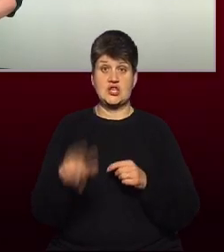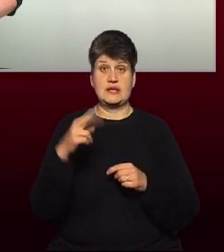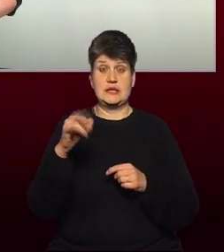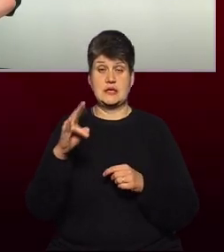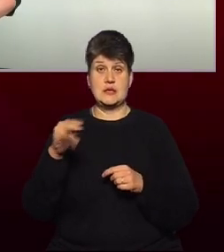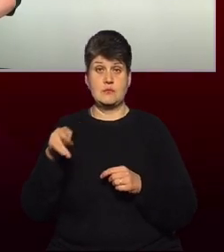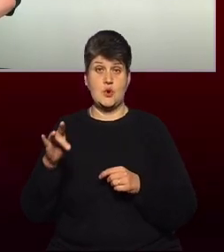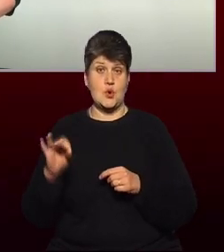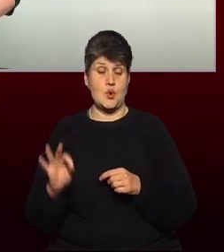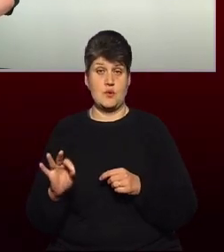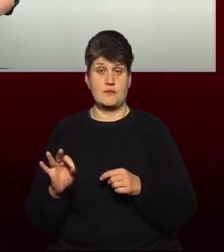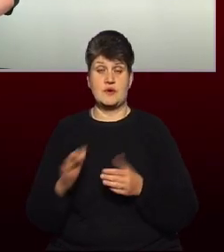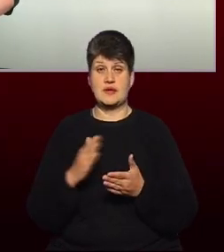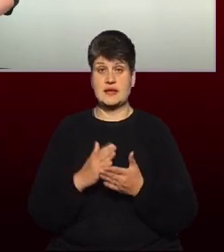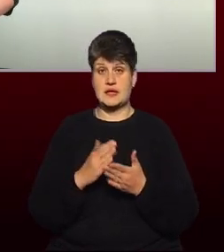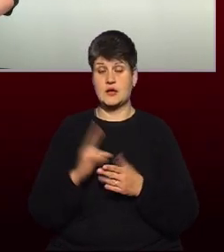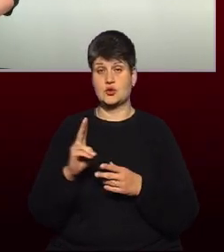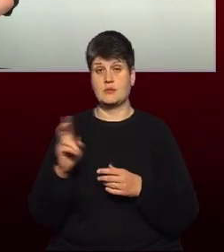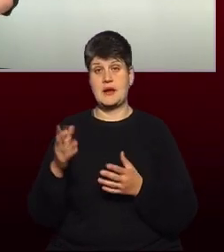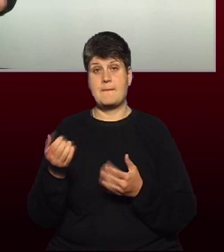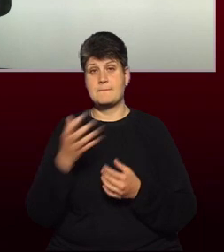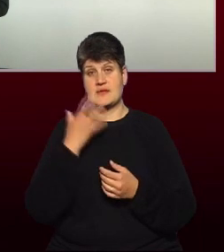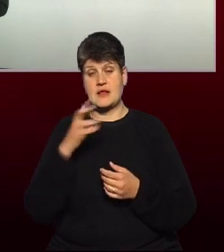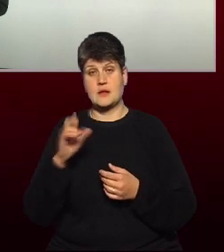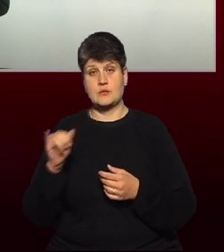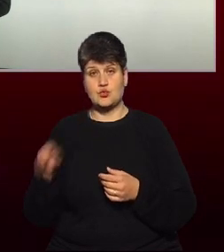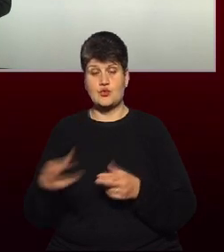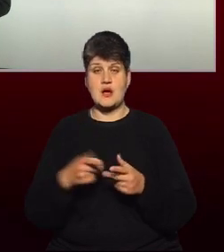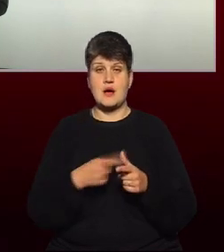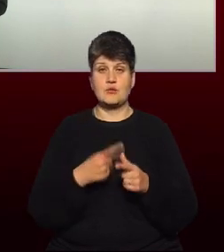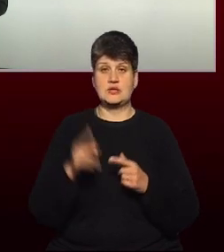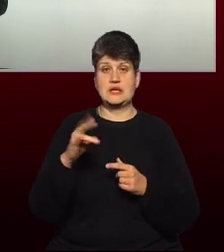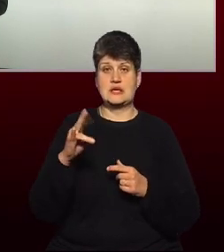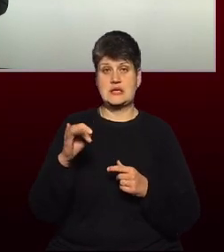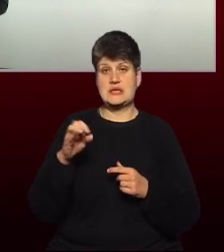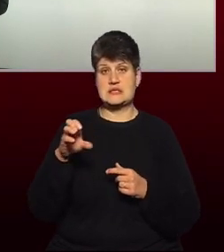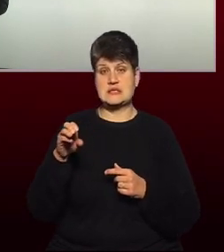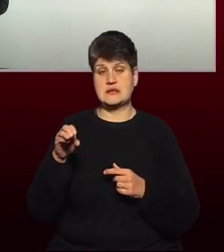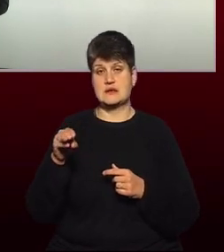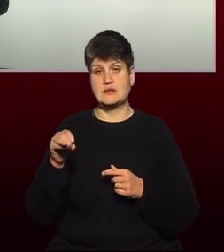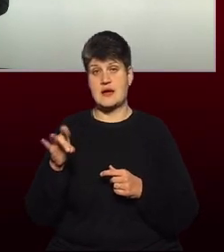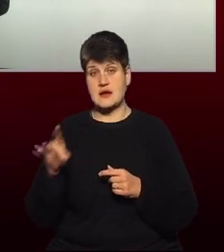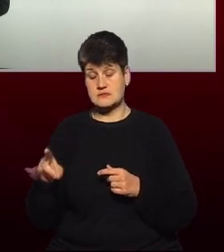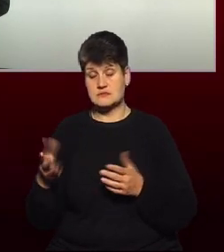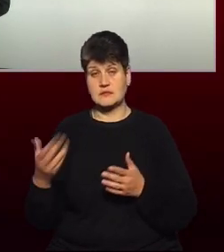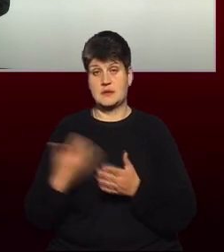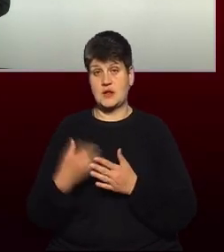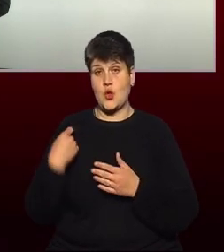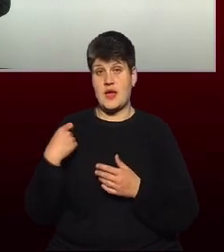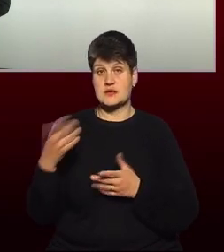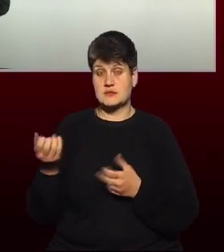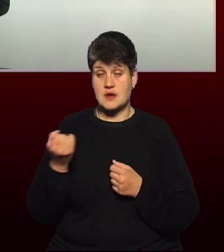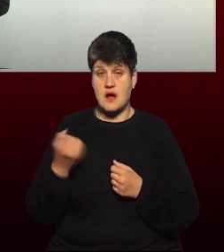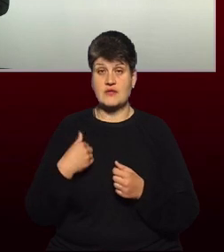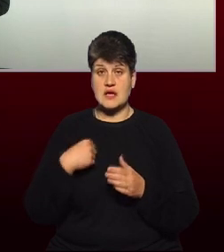мають з Південного Богу, є міста, які мають з Дністра, наприклад, Одеса. Ми маємо воду з підземних джерел, і вона,